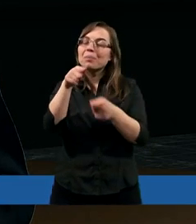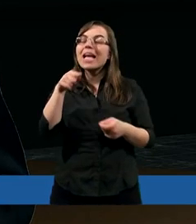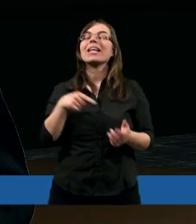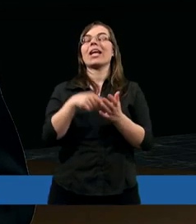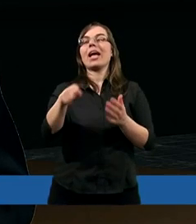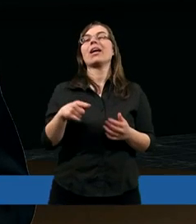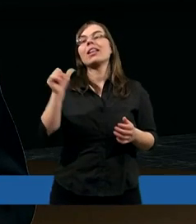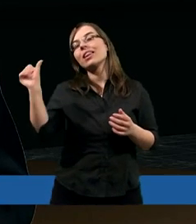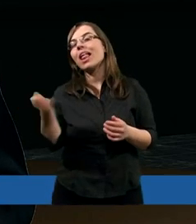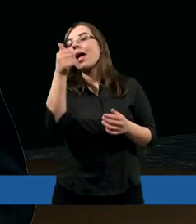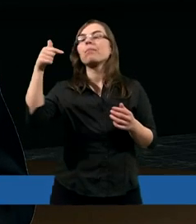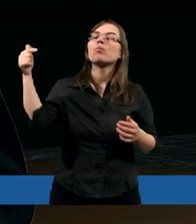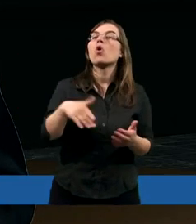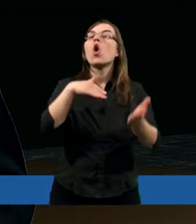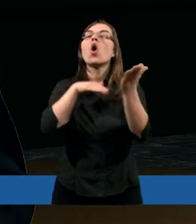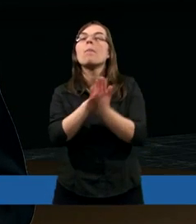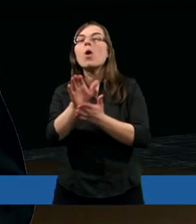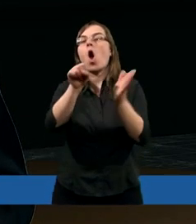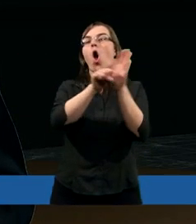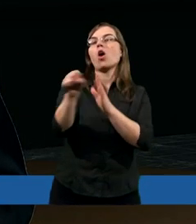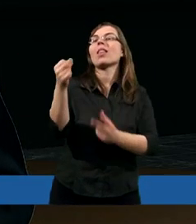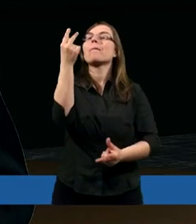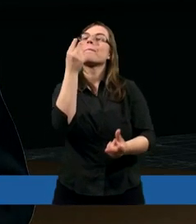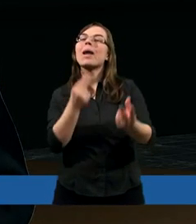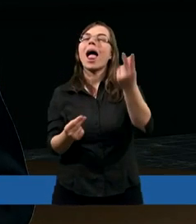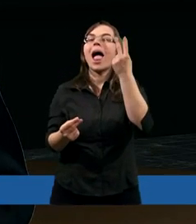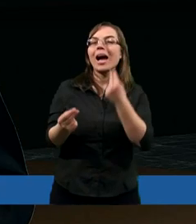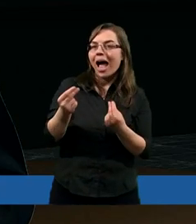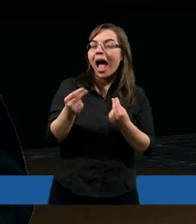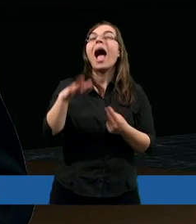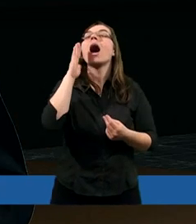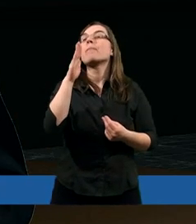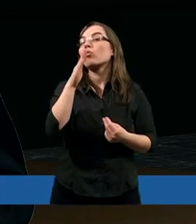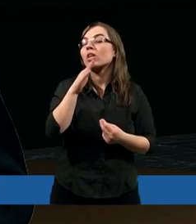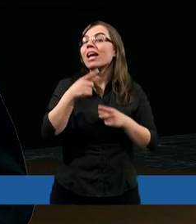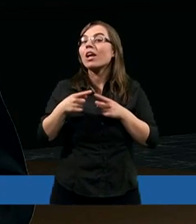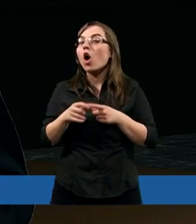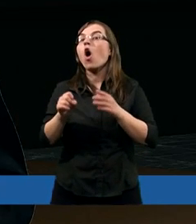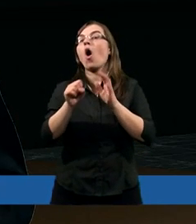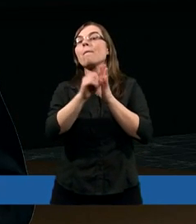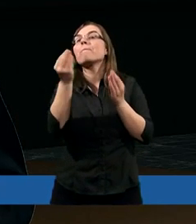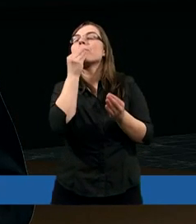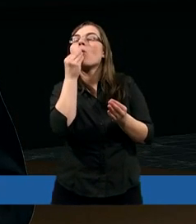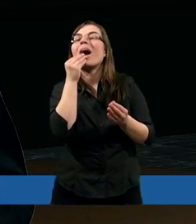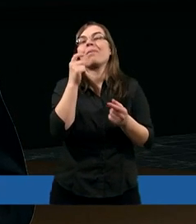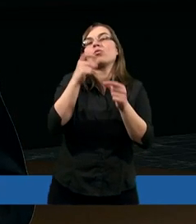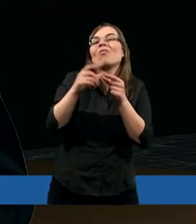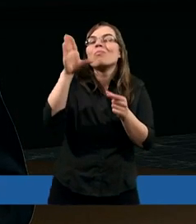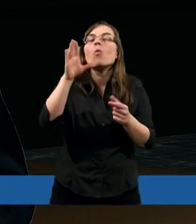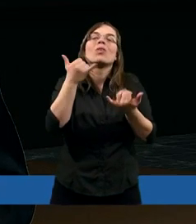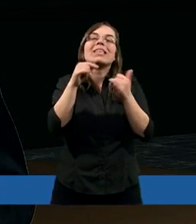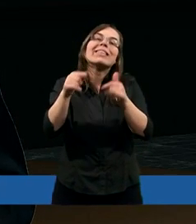to najpierw musi się rozpoczynać od mleka, a później dopiero pokarm stały, bo